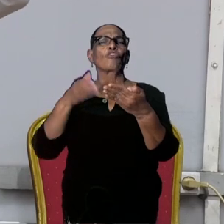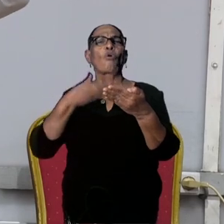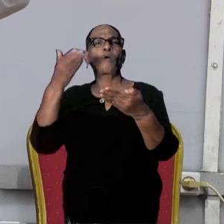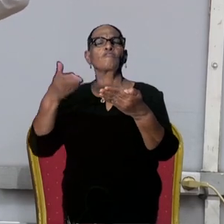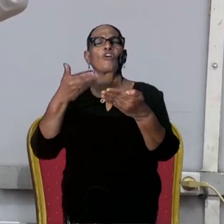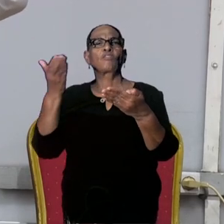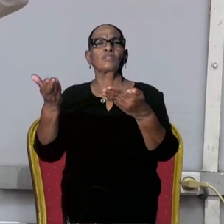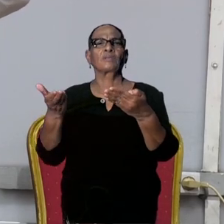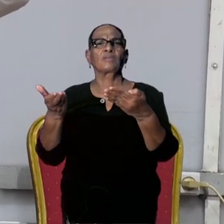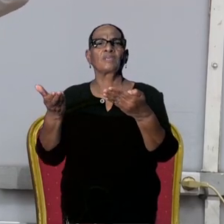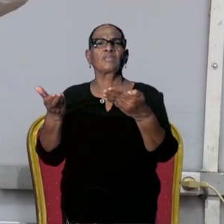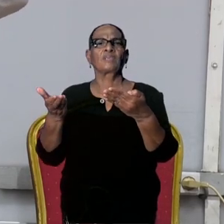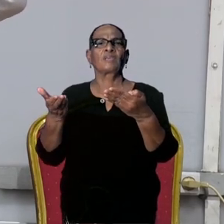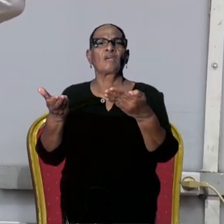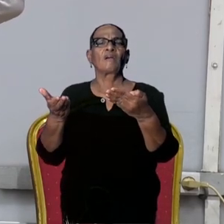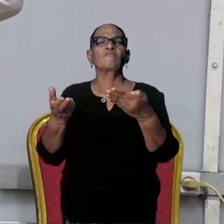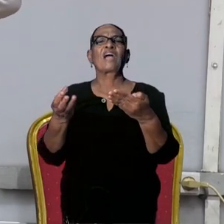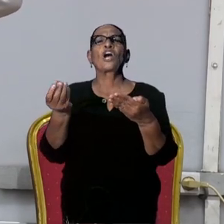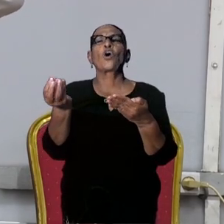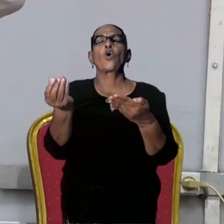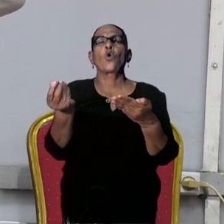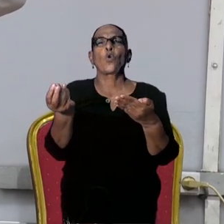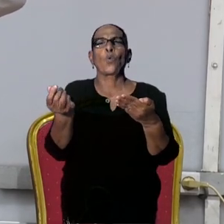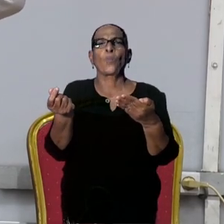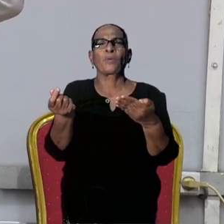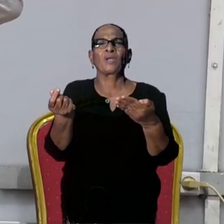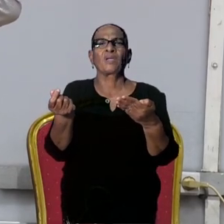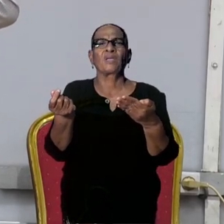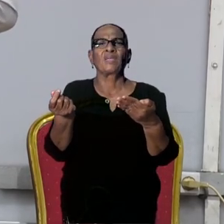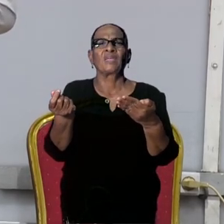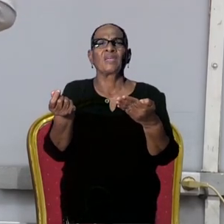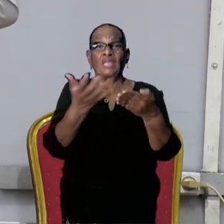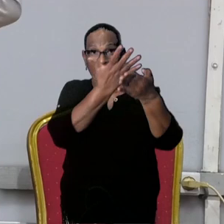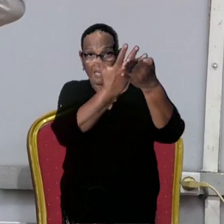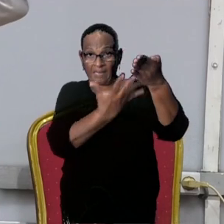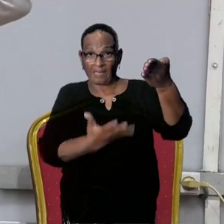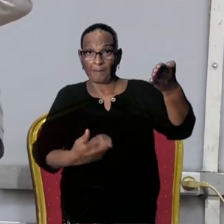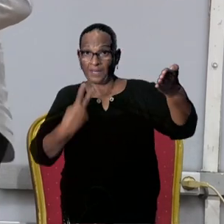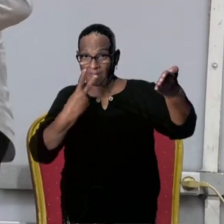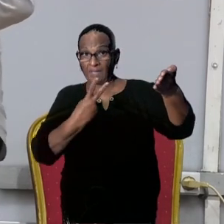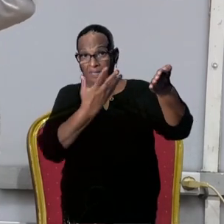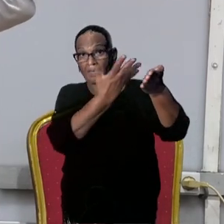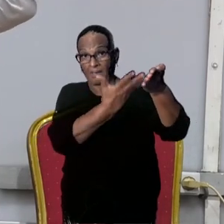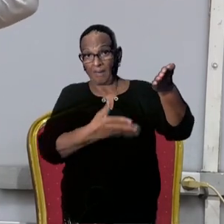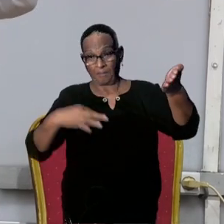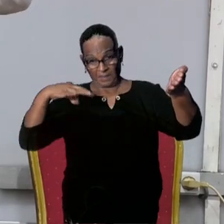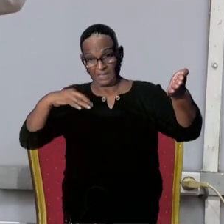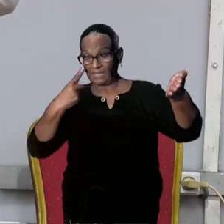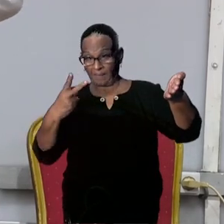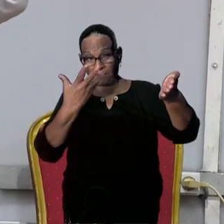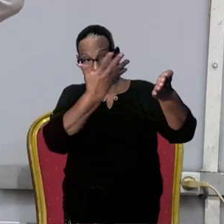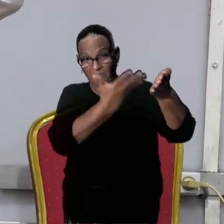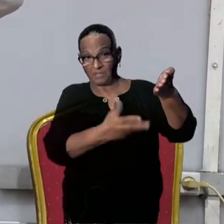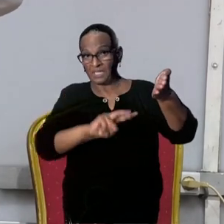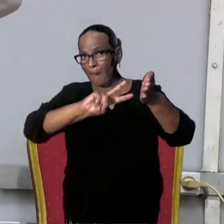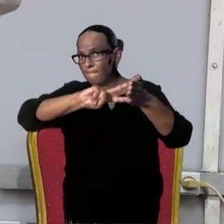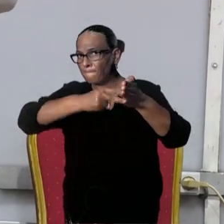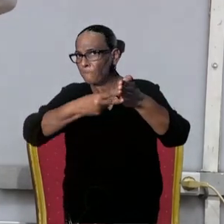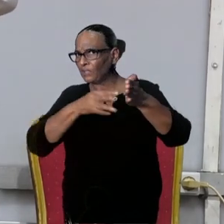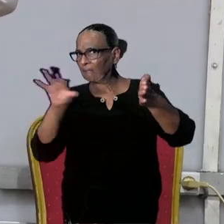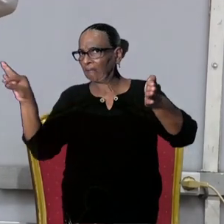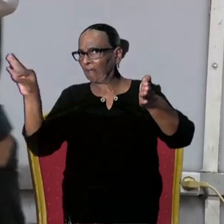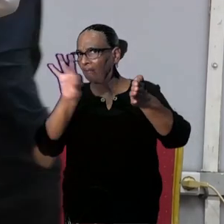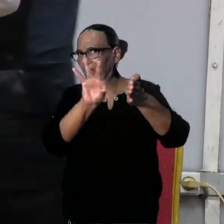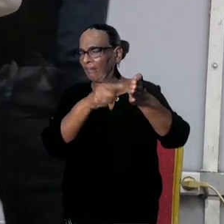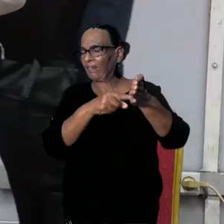over het inkoopbeleid. Ik heb gekeken naar de lijstminister en het is misschien een politiek antwoord, maar